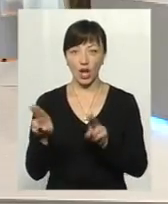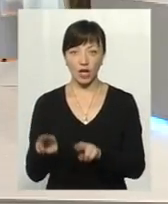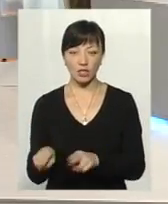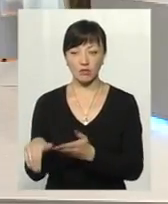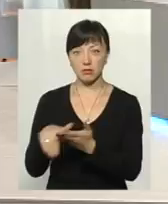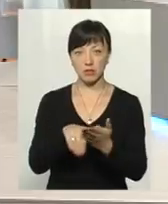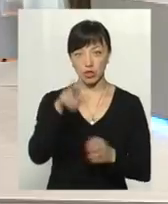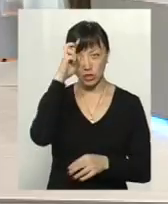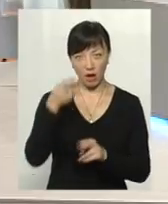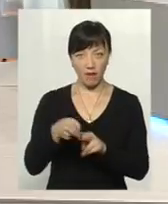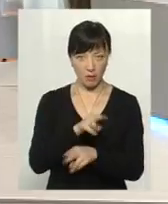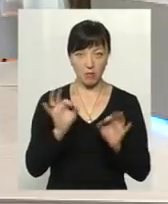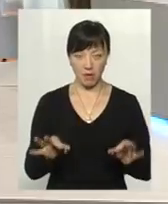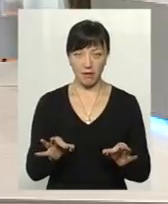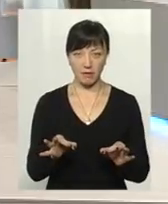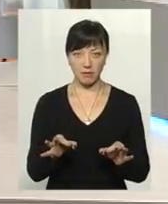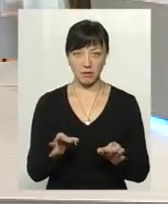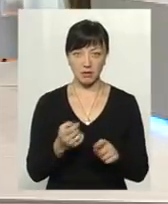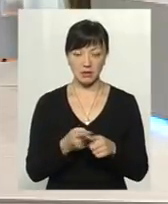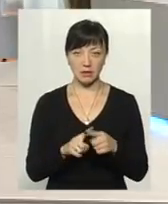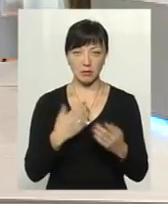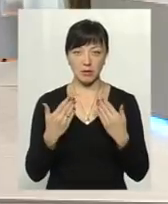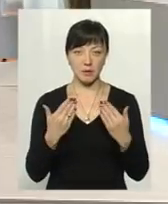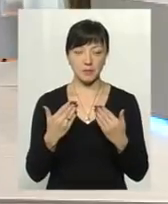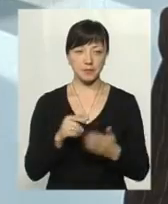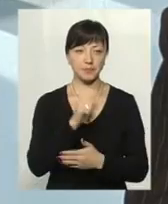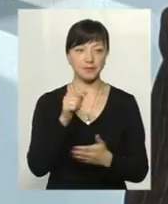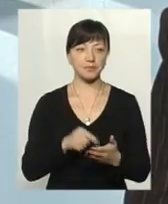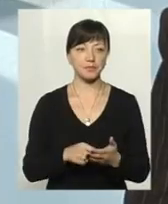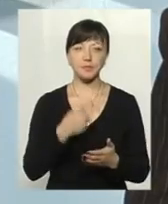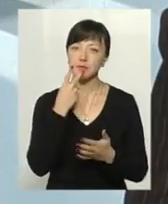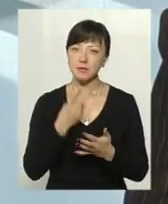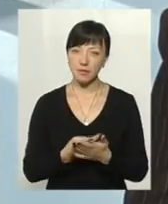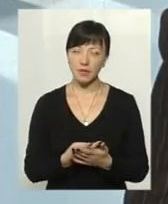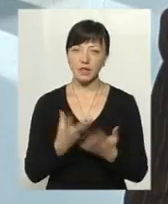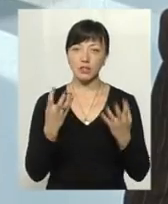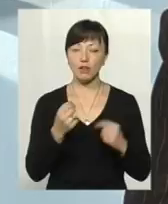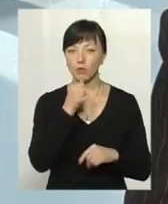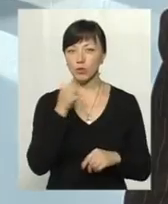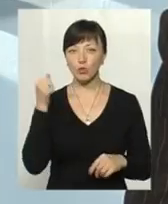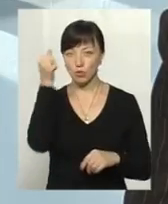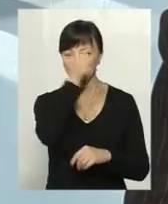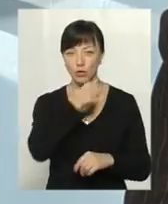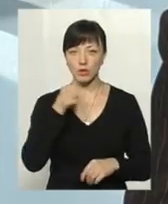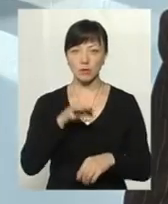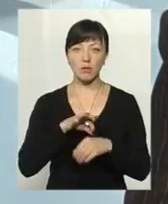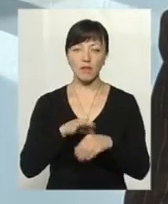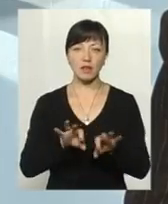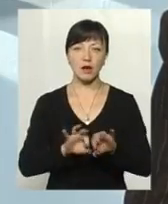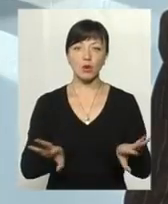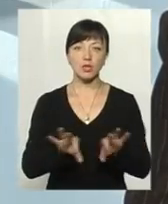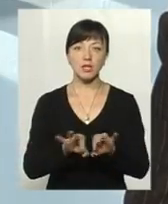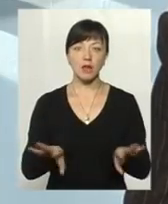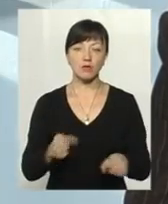це вже компенсація державою. Чи правильний такий буде підход? Дивіться, ще в минулому році була проведена потужна роз'яснення